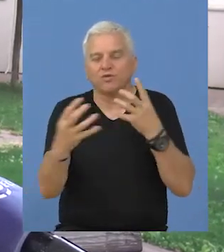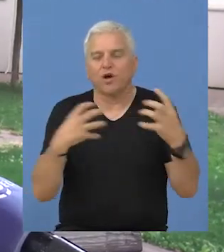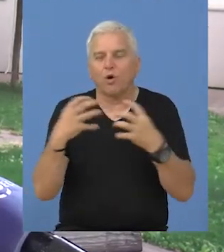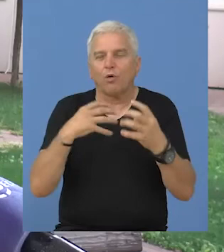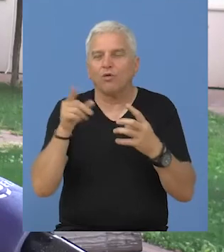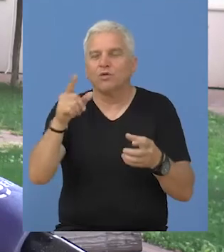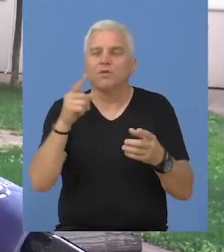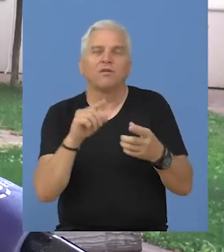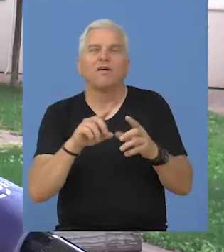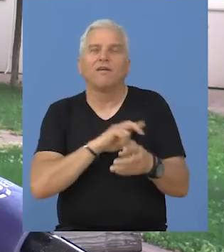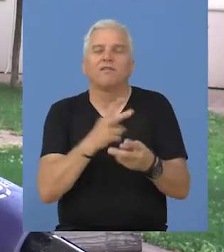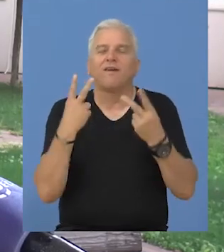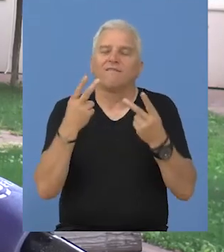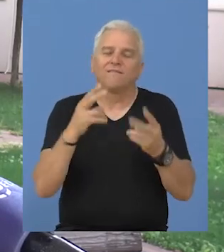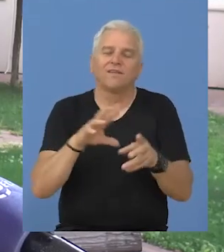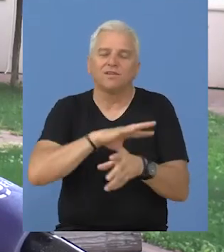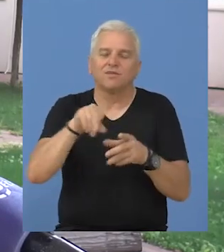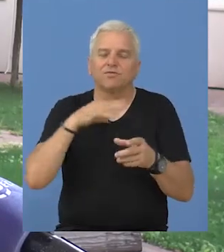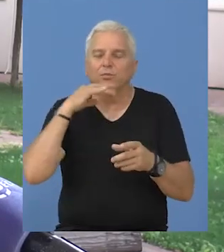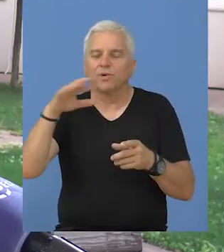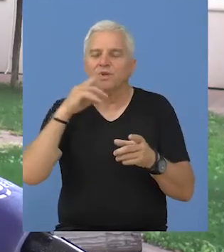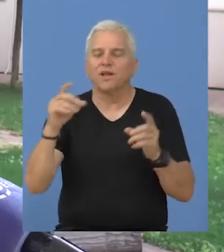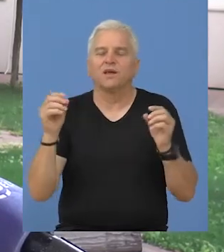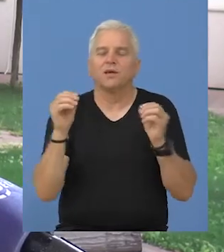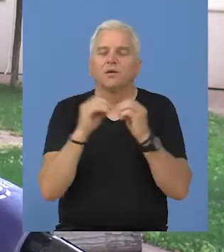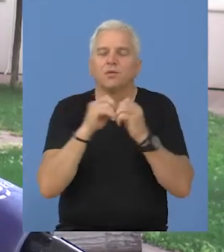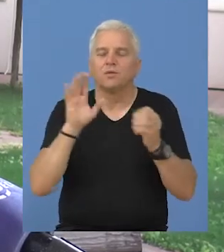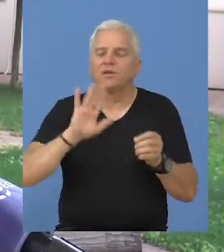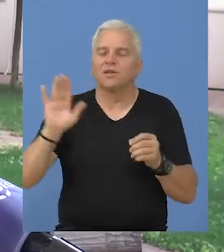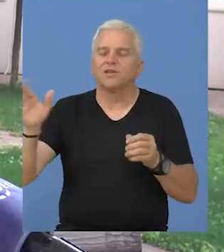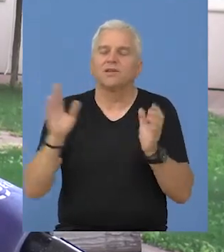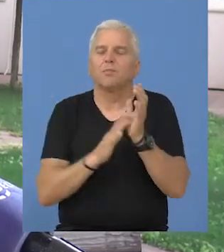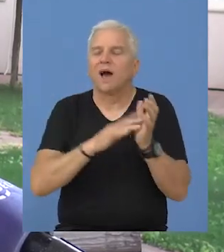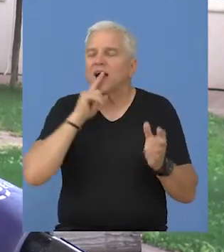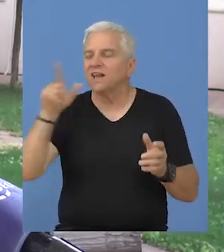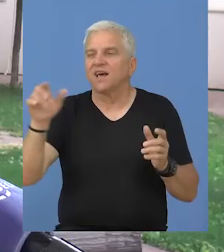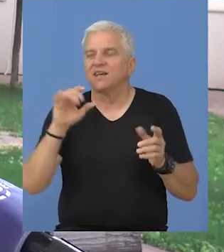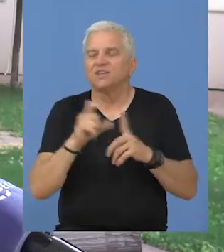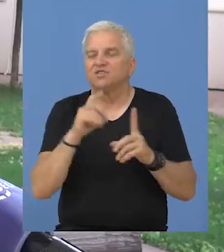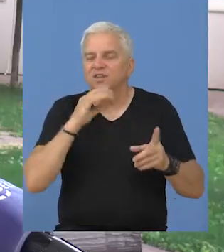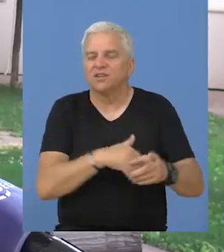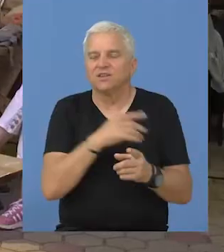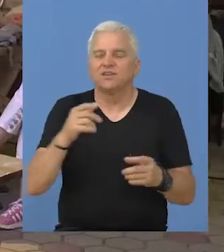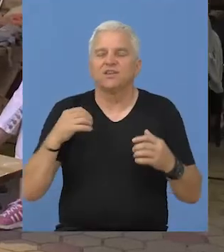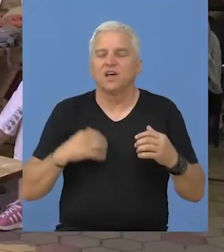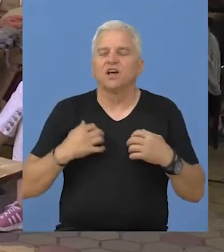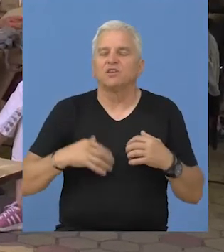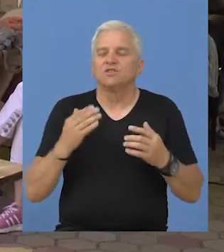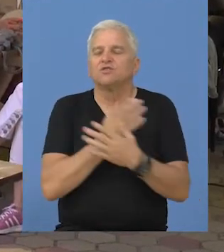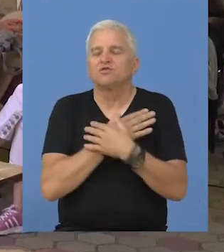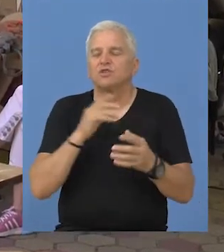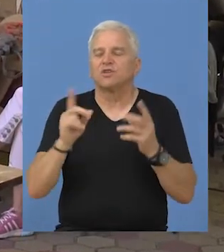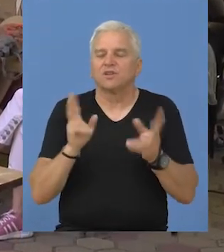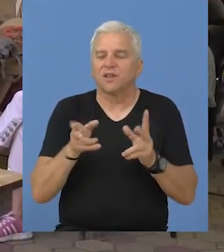dramskog dela o toj fenomenalnoj priči između Bogdana i njegove Mare Đelinace. Inače,